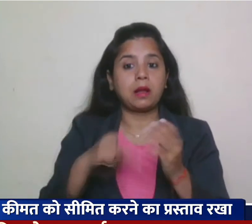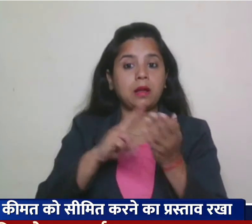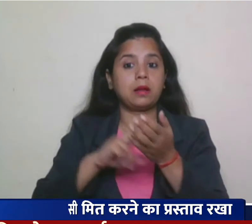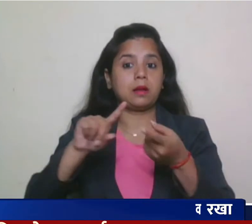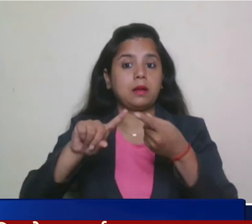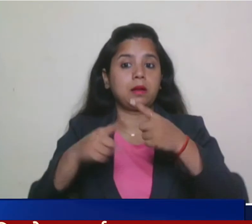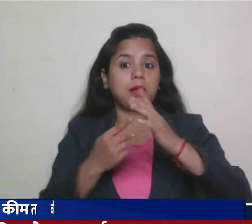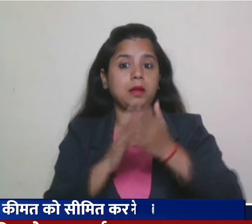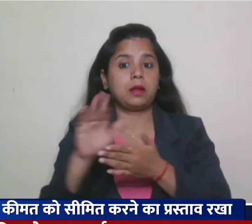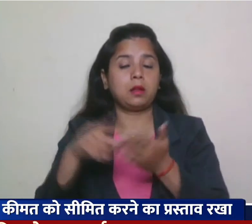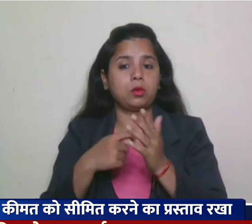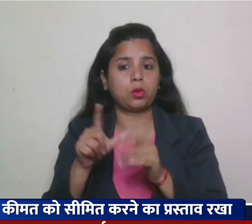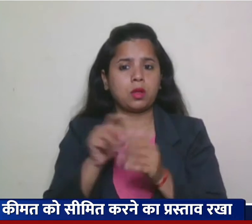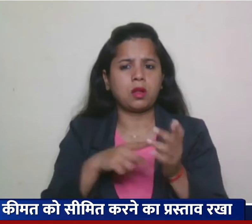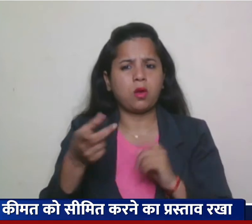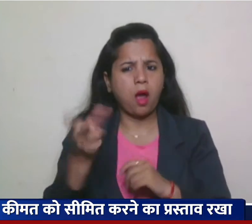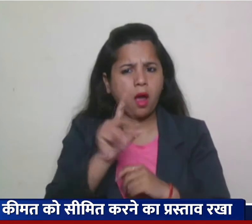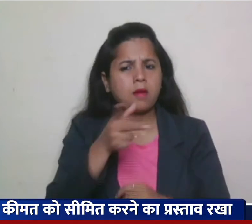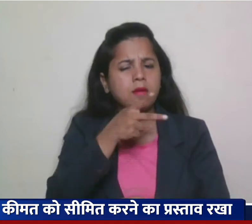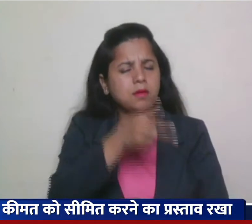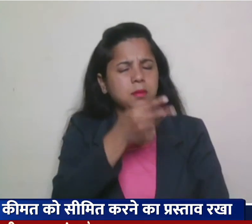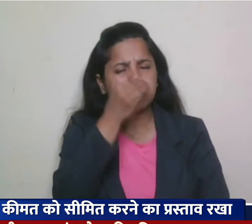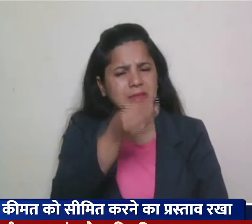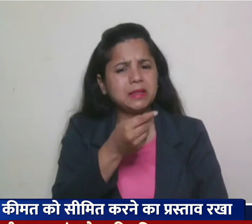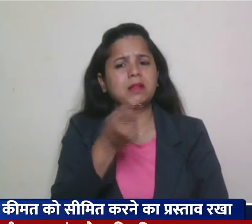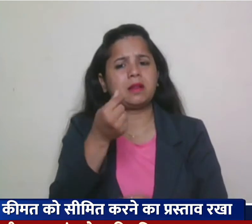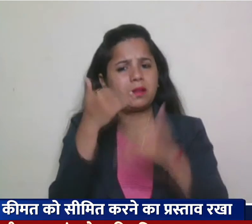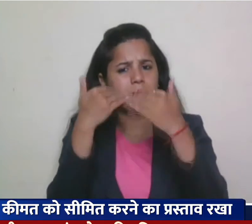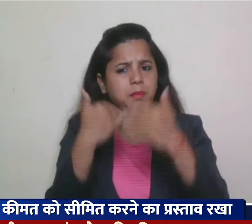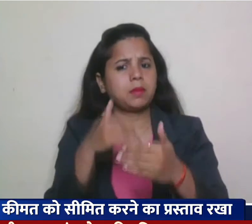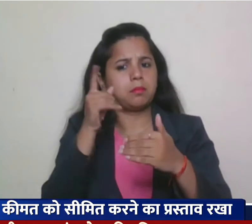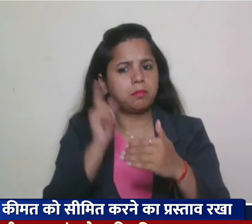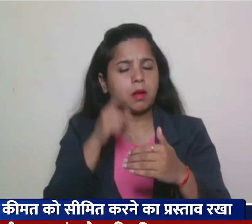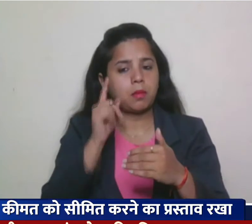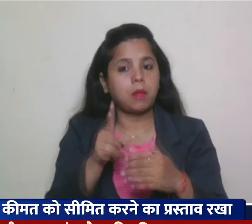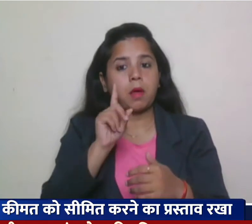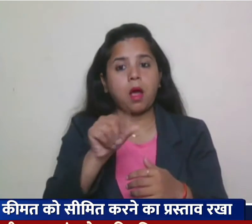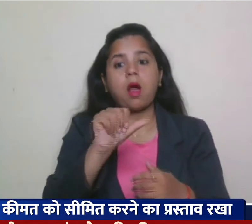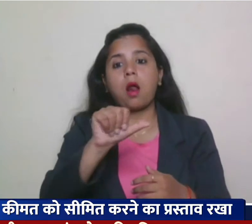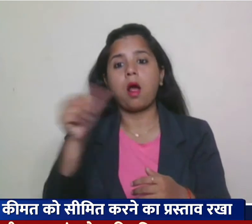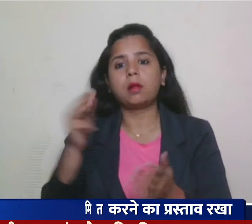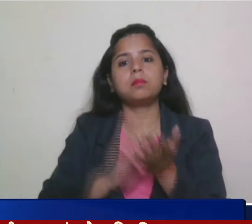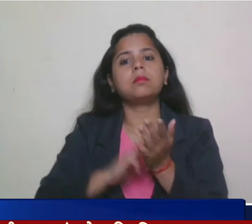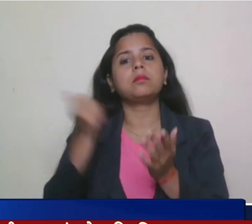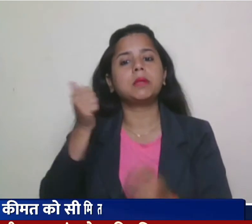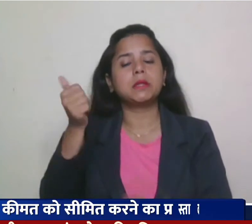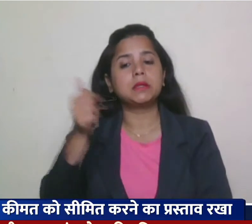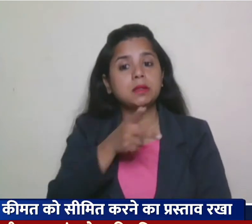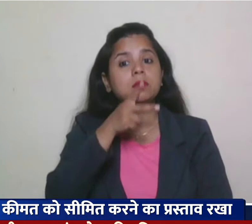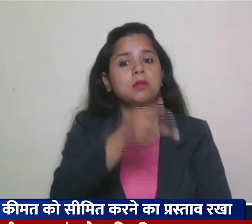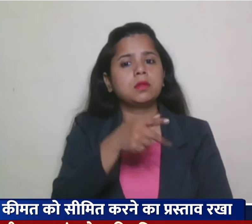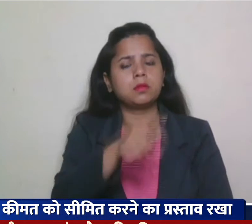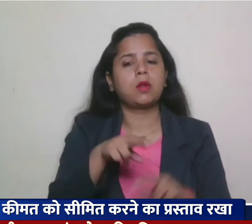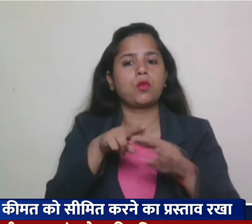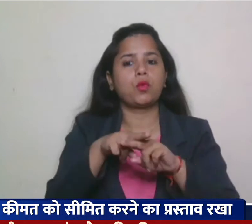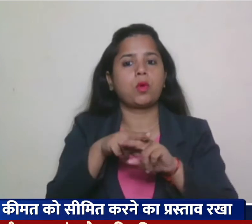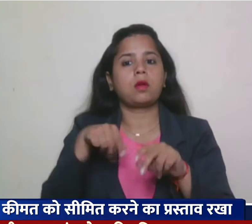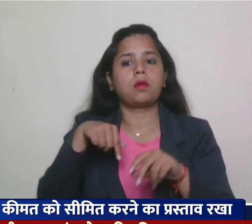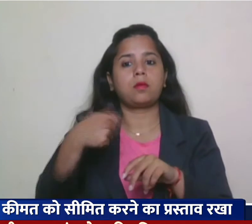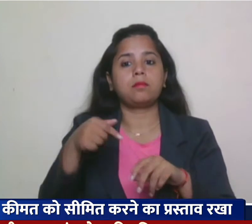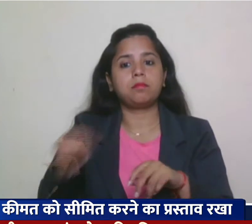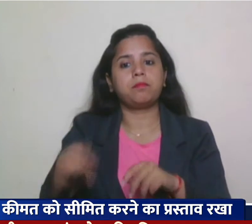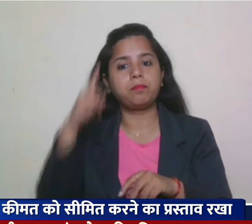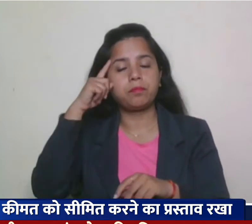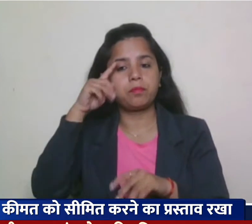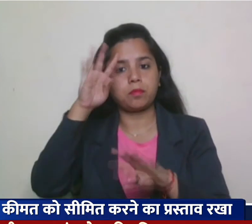कीमत तै करने का विरोध करता रहा है हाला कि चेक गंड राजर के मंत्री ने पहले कहा था कि इसे शुकरवार की बैठक के एजेंडे से